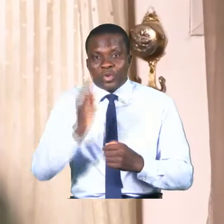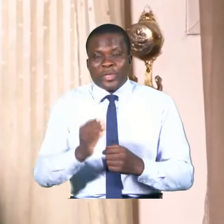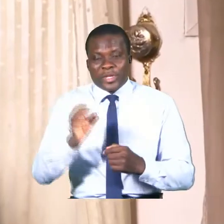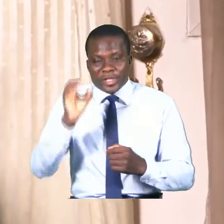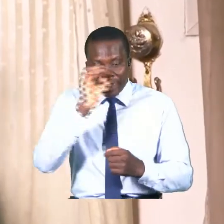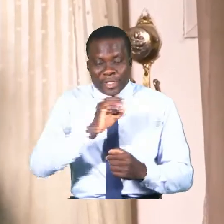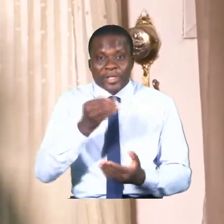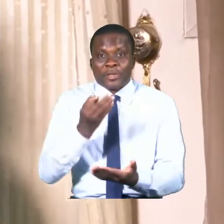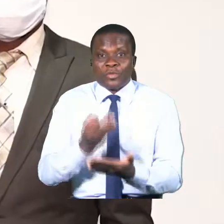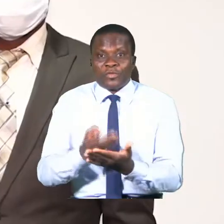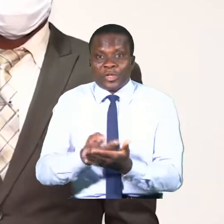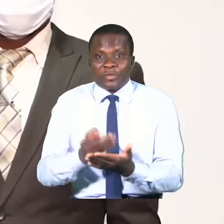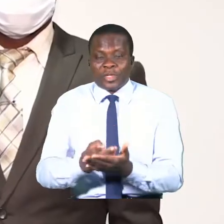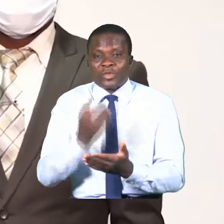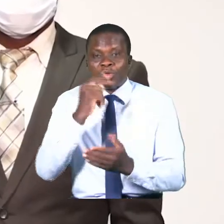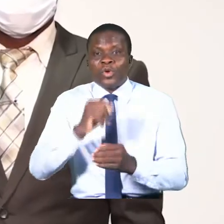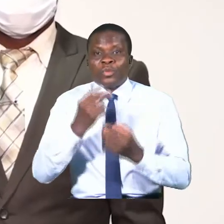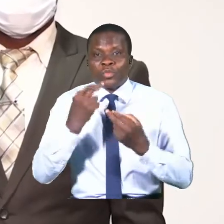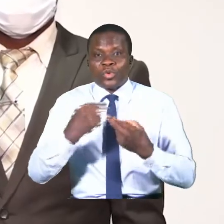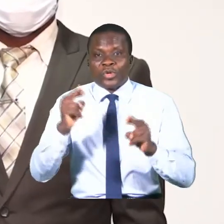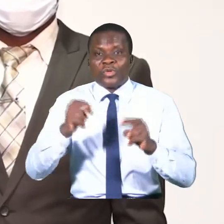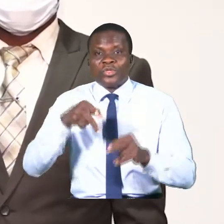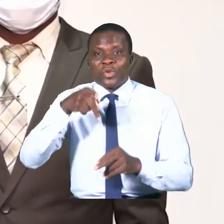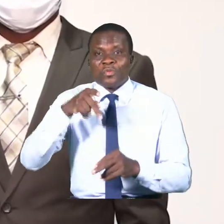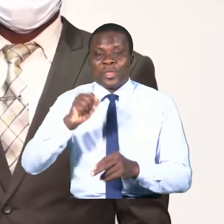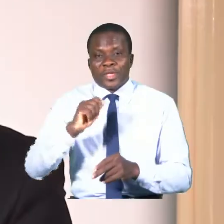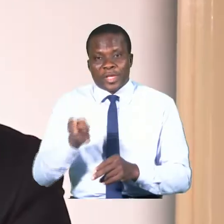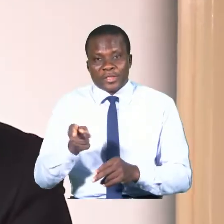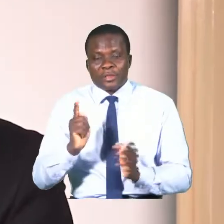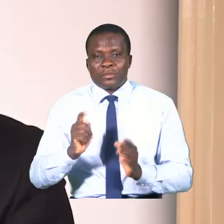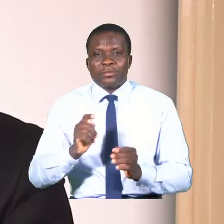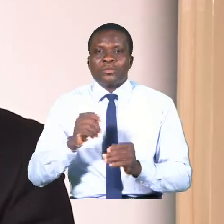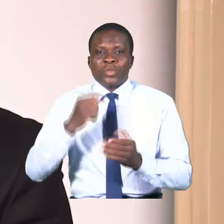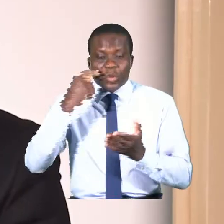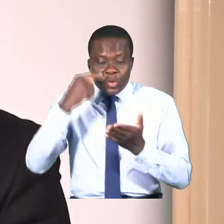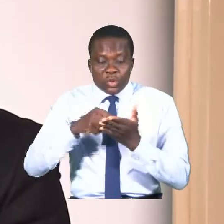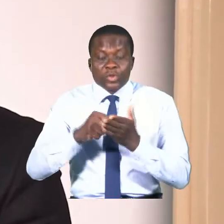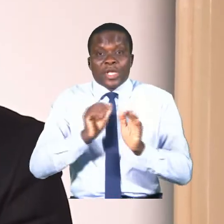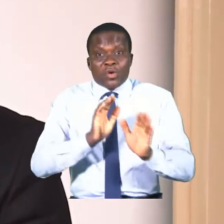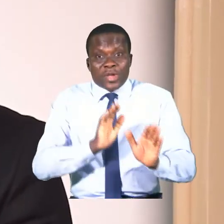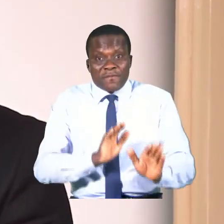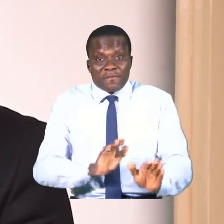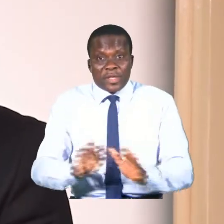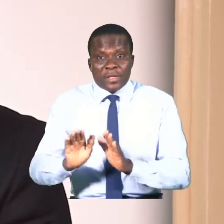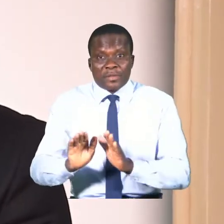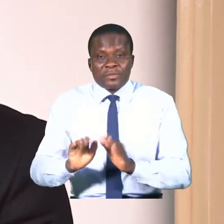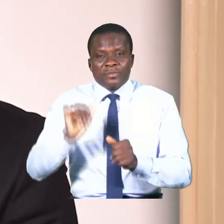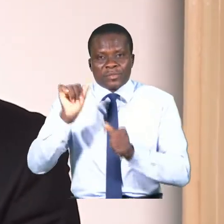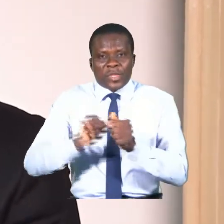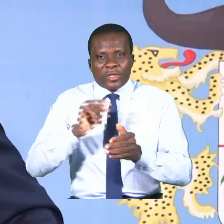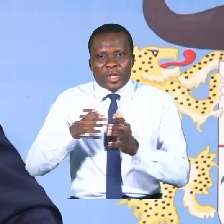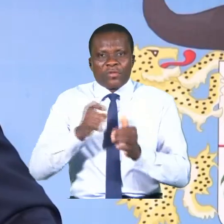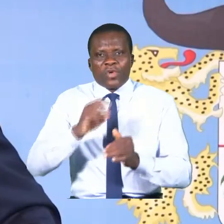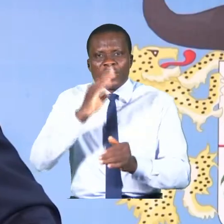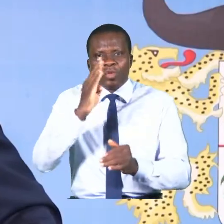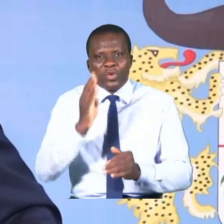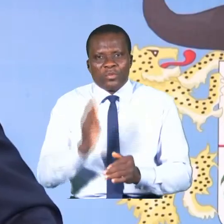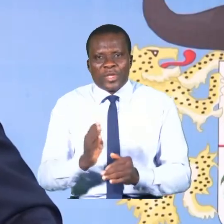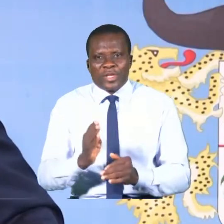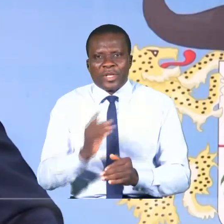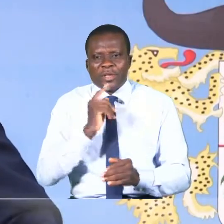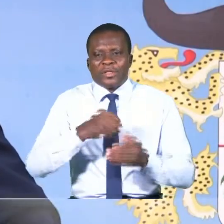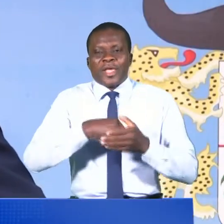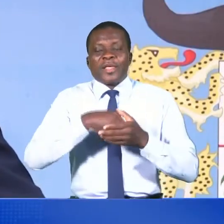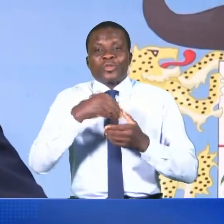financement pour la réalisation du PAG. Le constat que nous avons fait, c'est qu'à chaque fois que le Bénin est